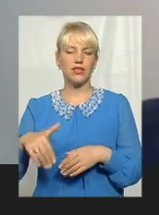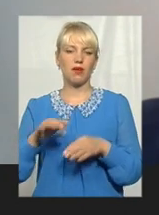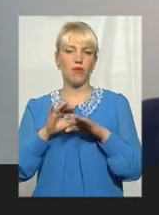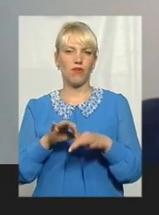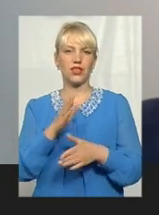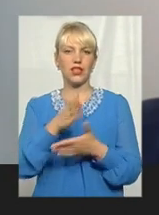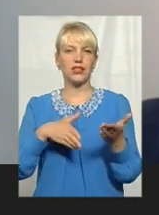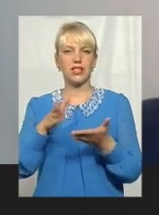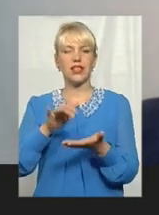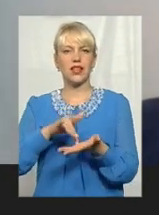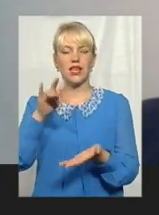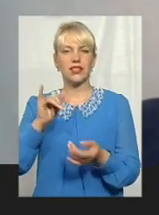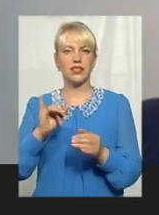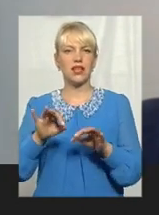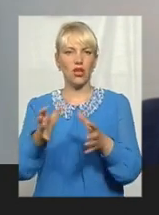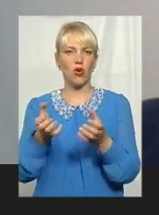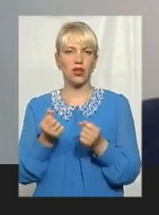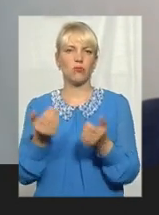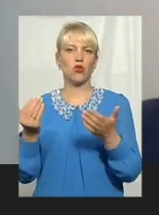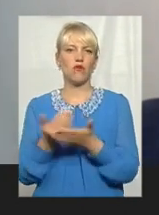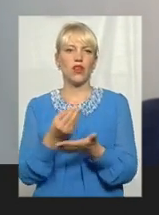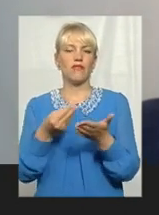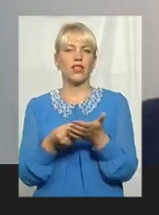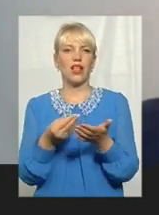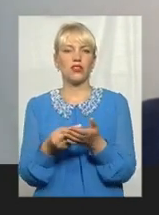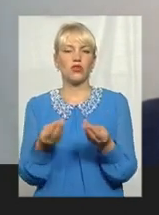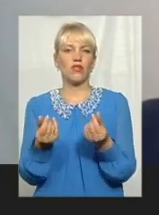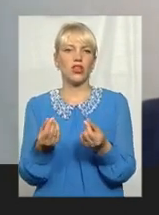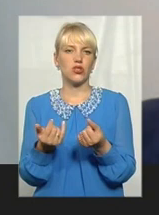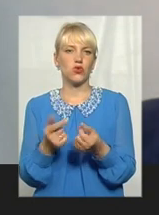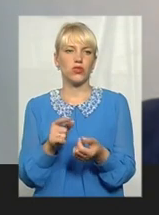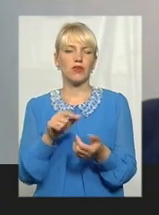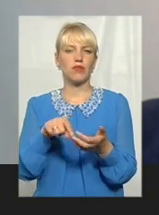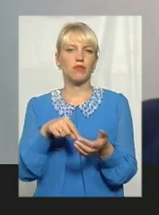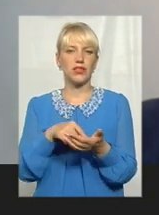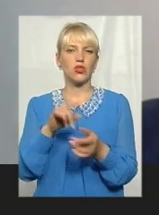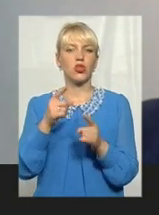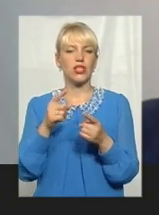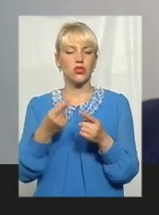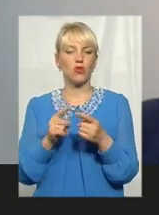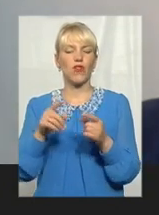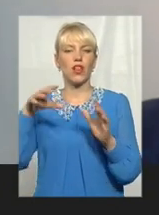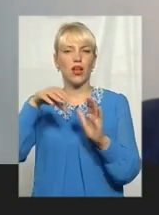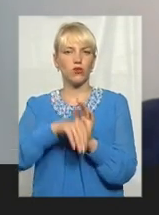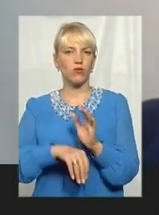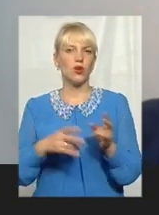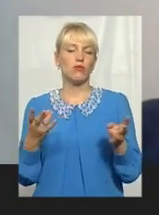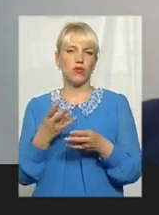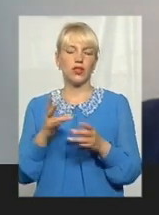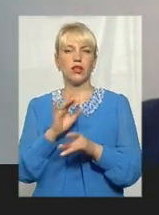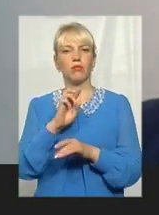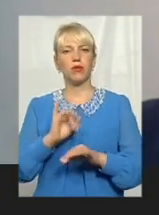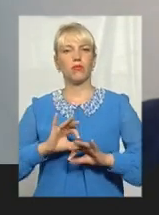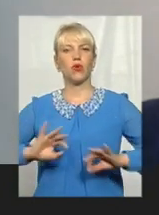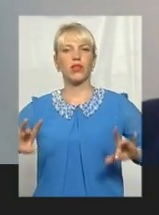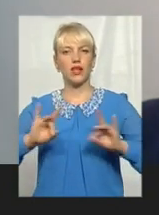децентралізації і отримання нових фінансових ресурсів міста. І от цю складову має би пояснювати